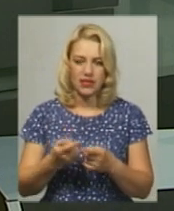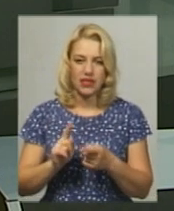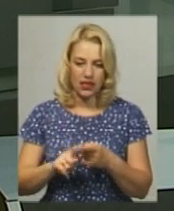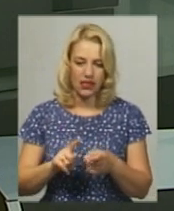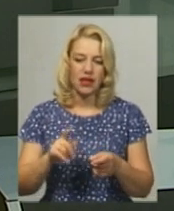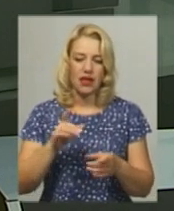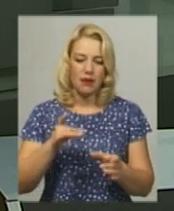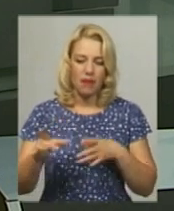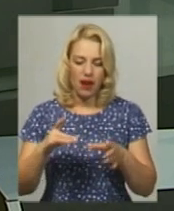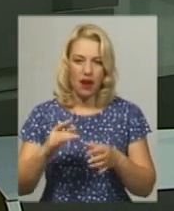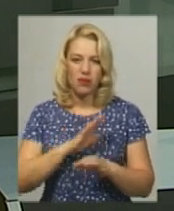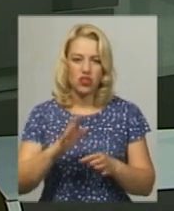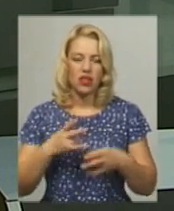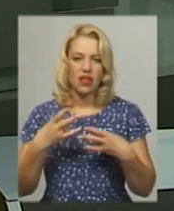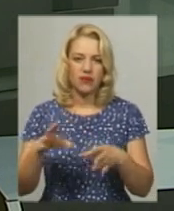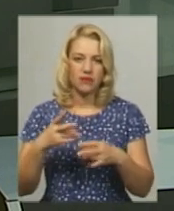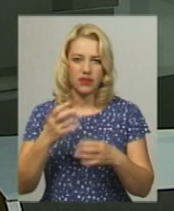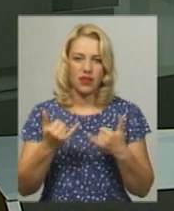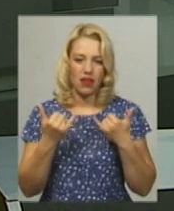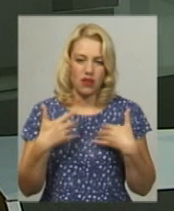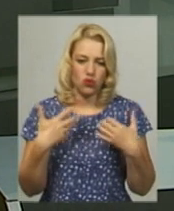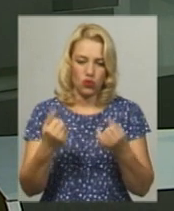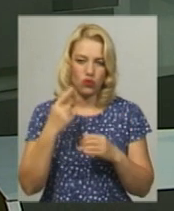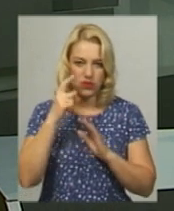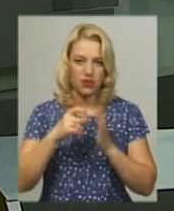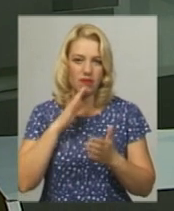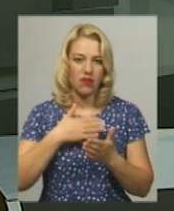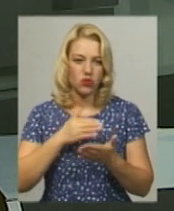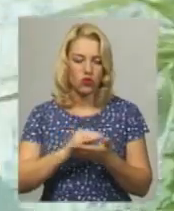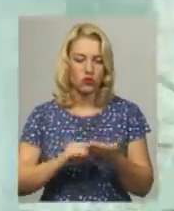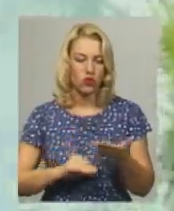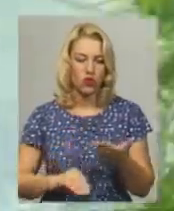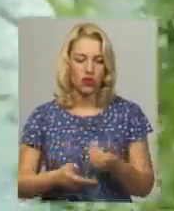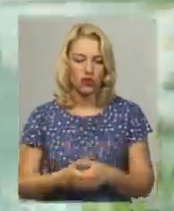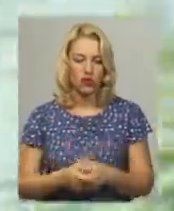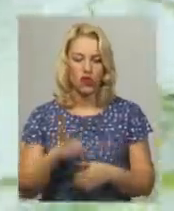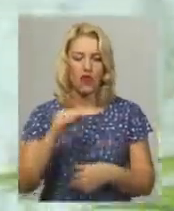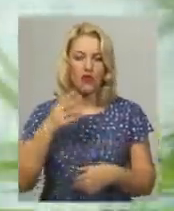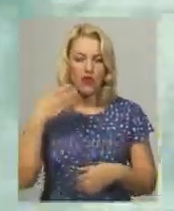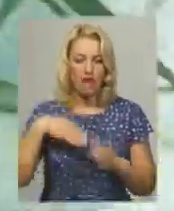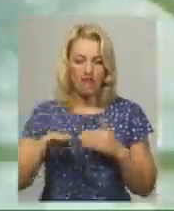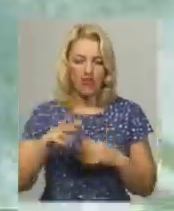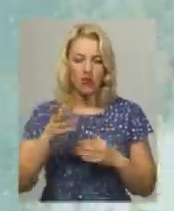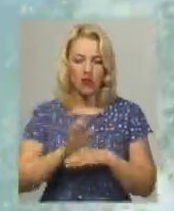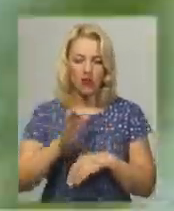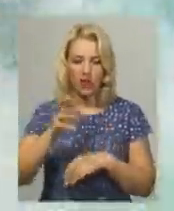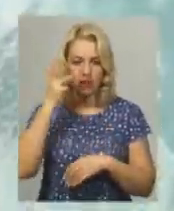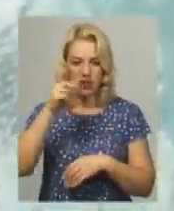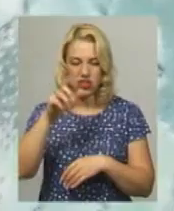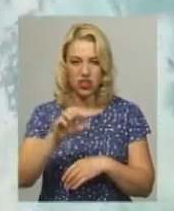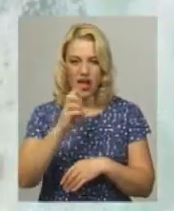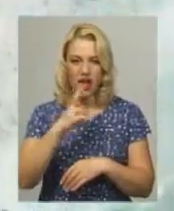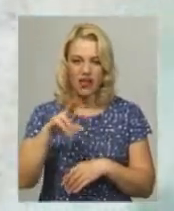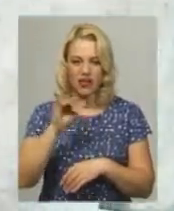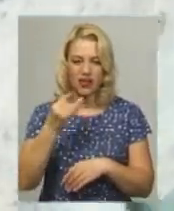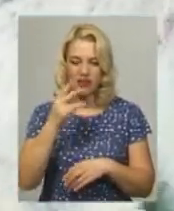відпочивальників, з'ясовувала наша кореспондентка Леся Боровець. На відео, яке надіслав нам хмельничанин Андрій, видно,